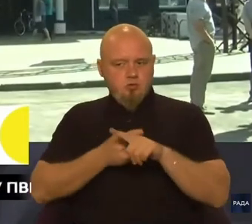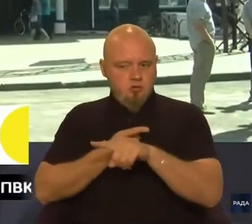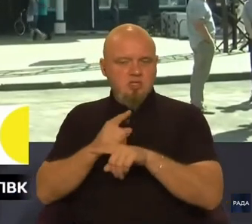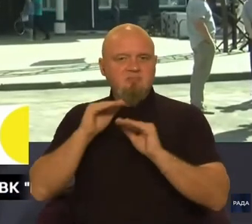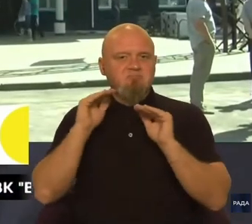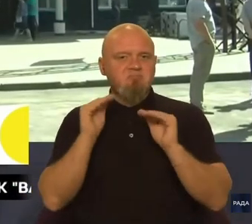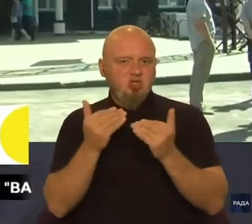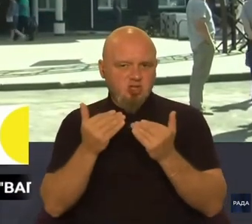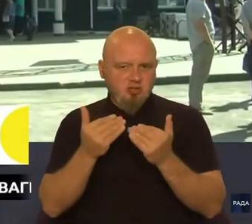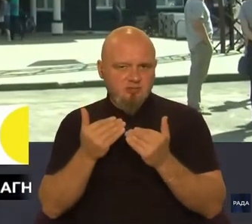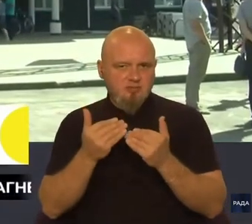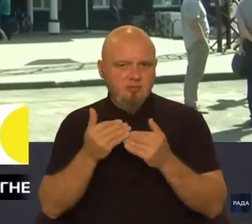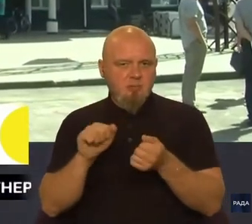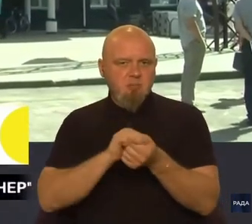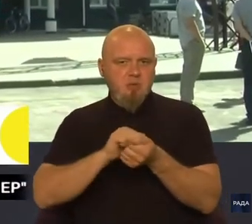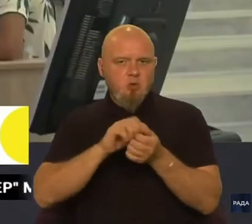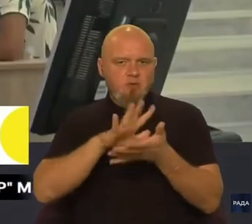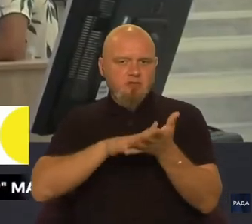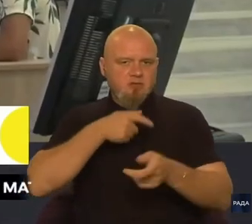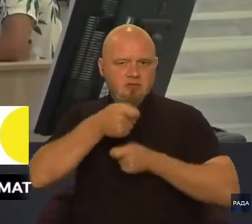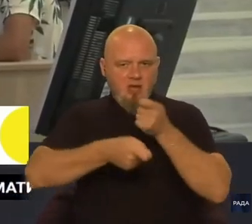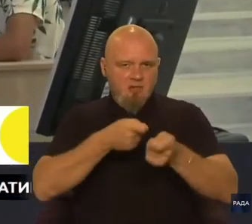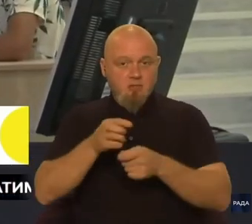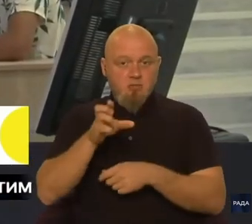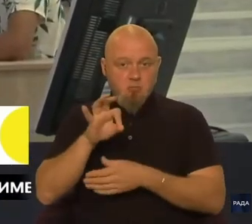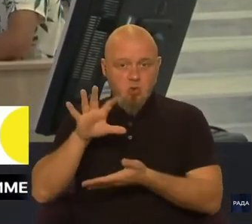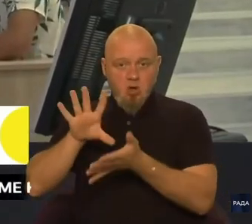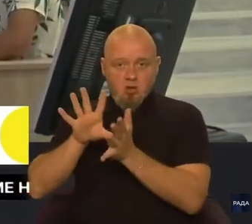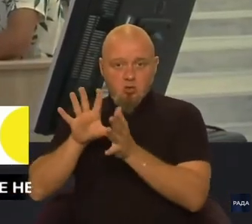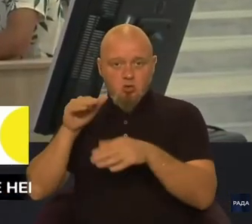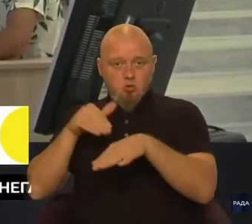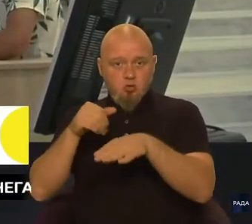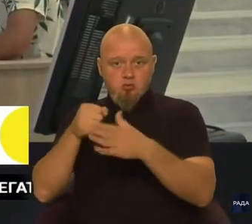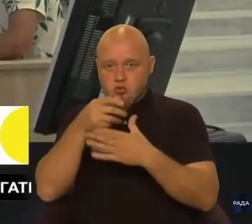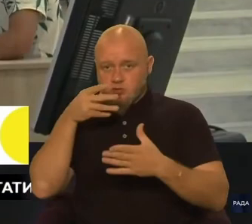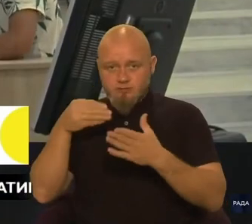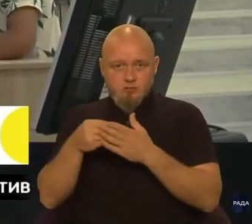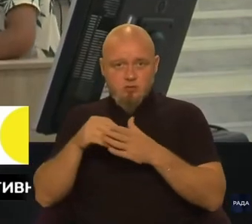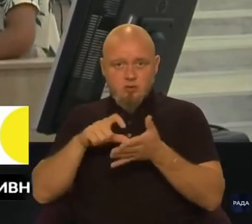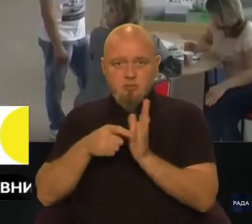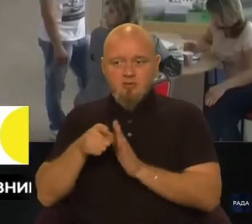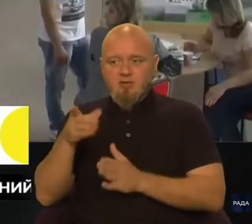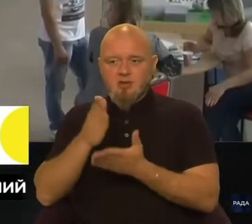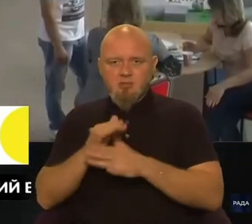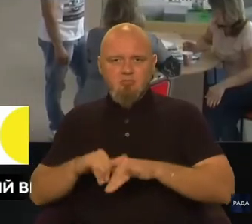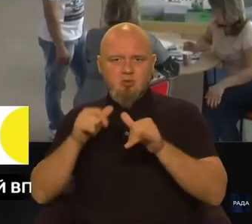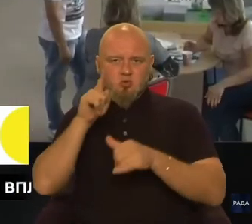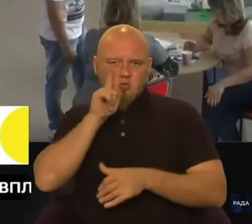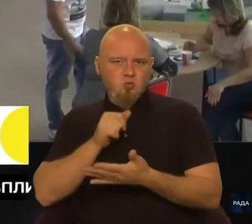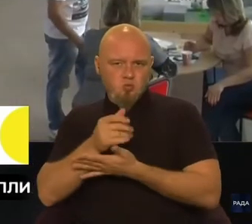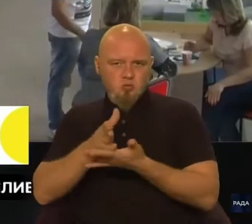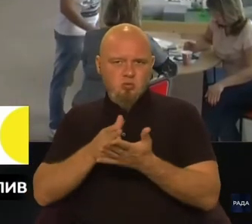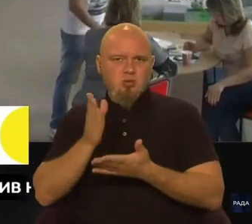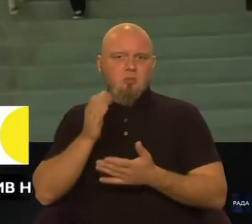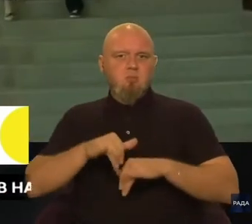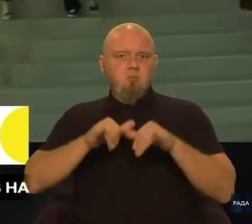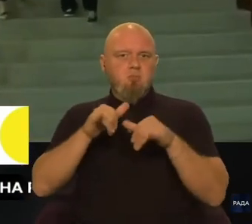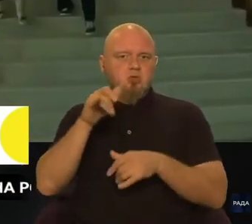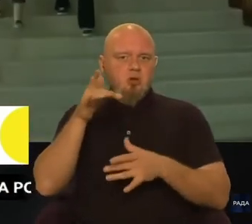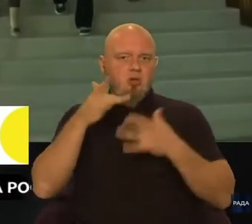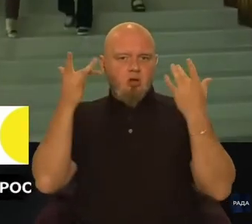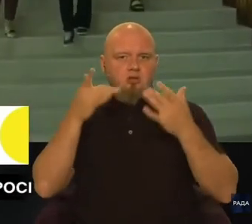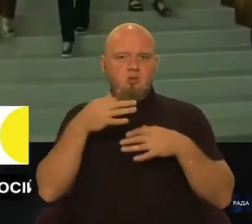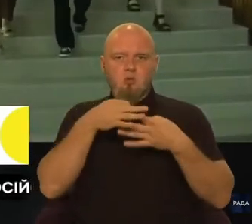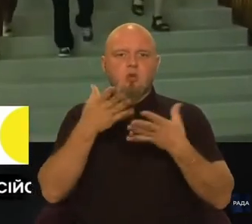зменшить паперові заяви, бо електронний доступ до свого кабінету, він є більш зручним, більш легшим. будь-якому